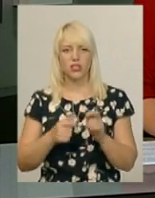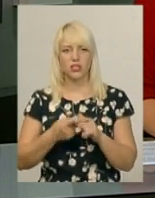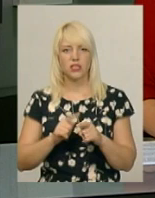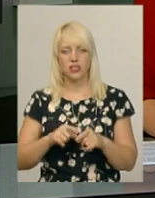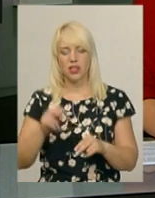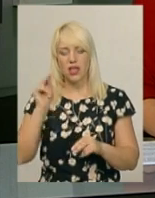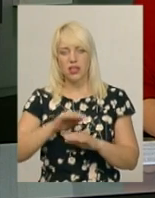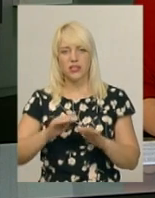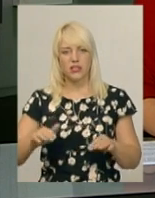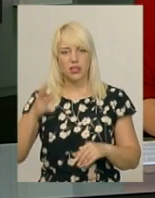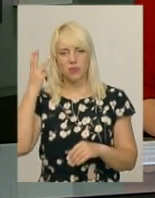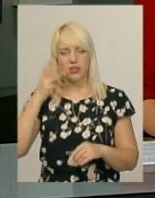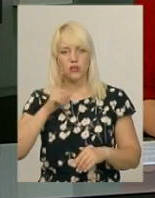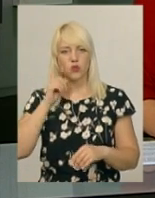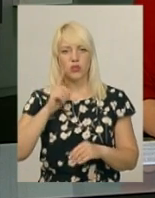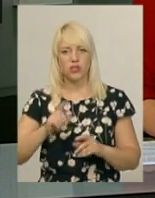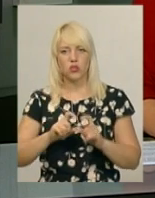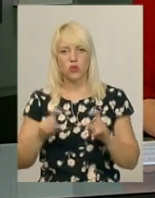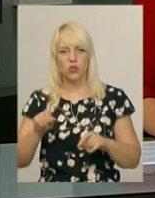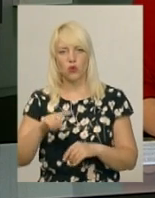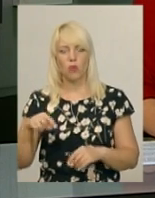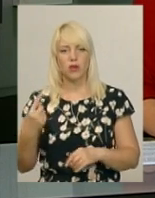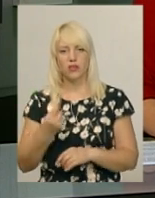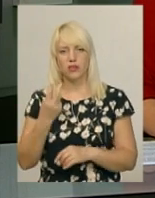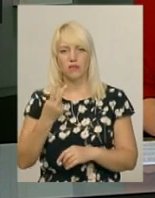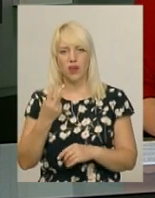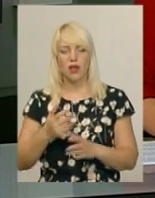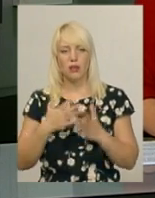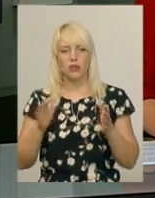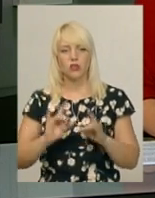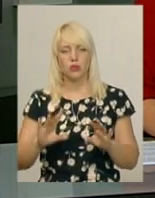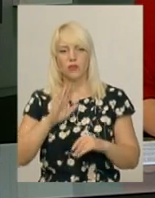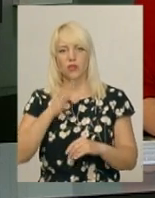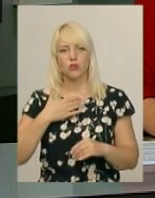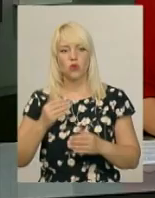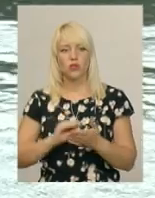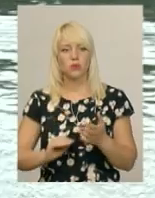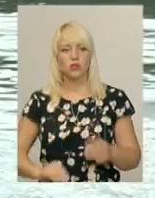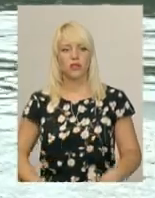Хмельницької дитячо-юнацької спортивної школи номер два. Більше розповість Ярослава Антошевська.